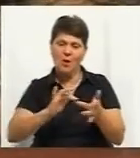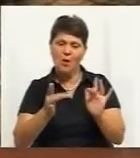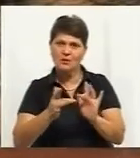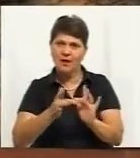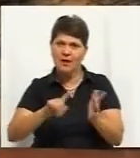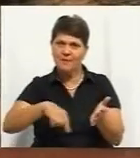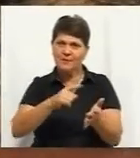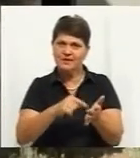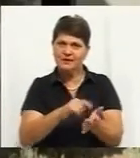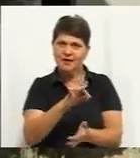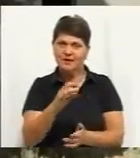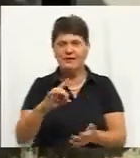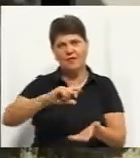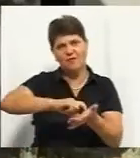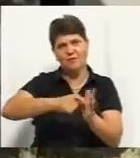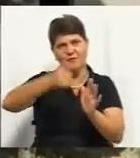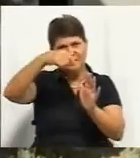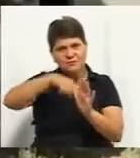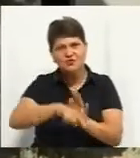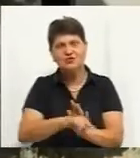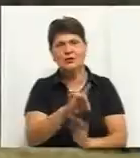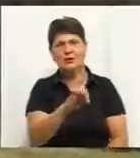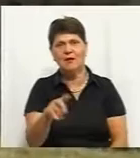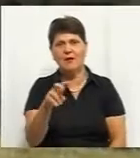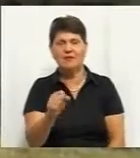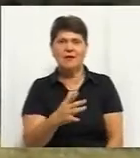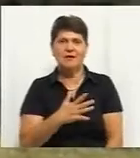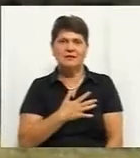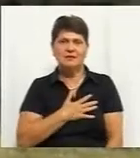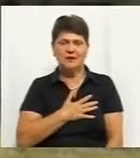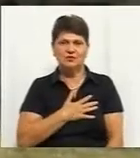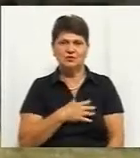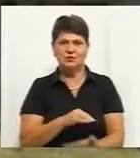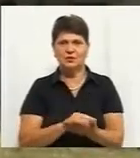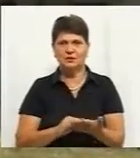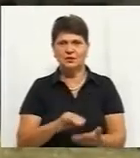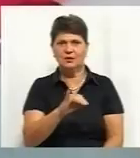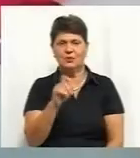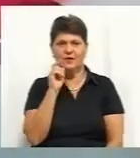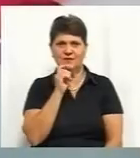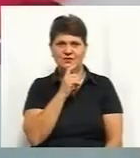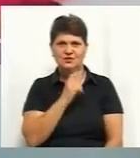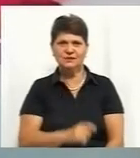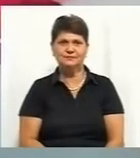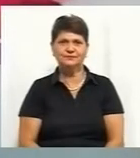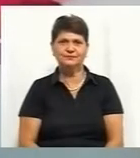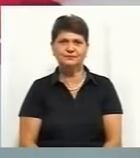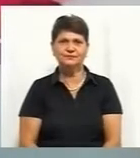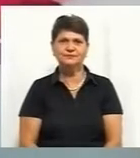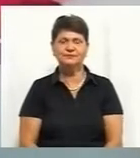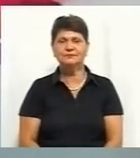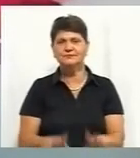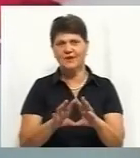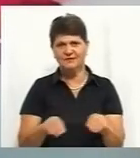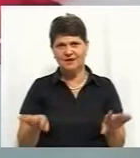міської ради, так і в приміщенні ради. Олена Карбівська, Володимир Черніков, новини на Суспільному, Вінниччина. Це